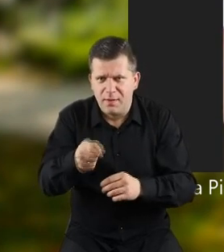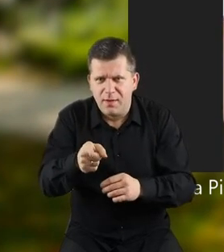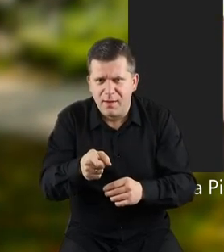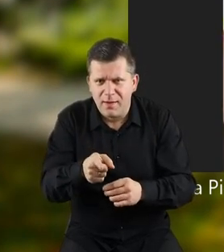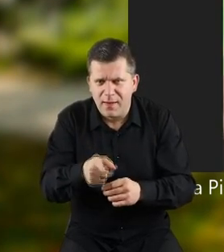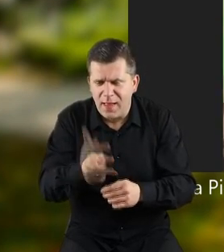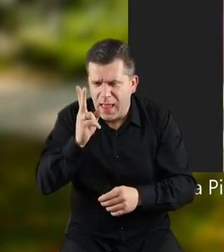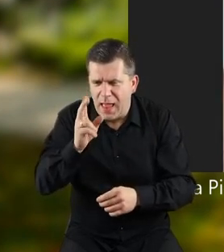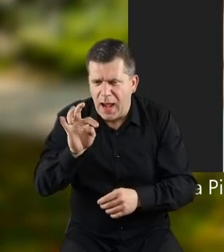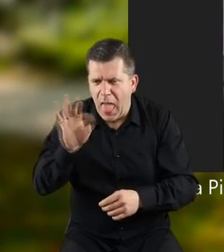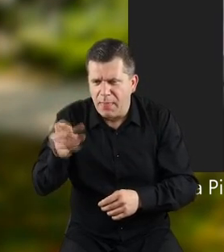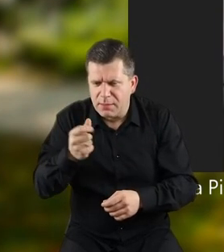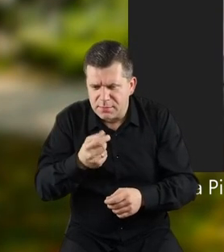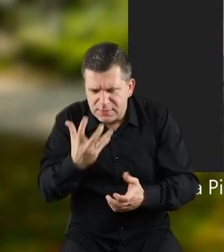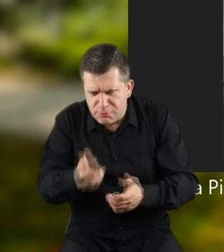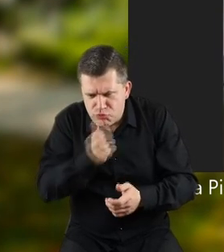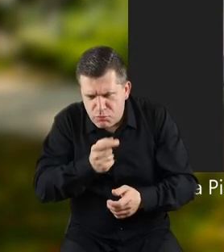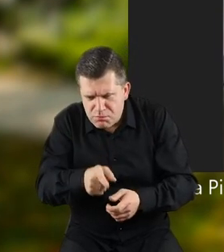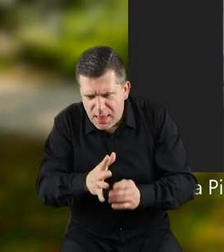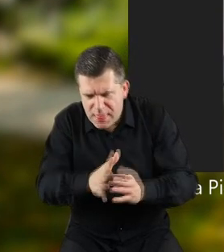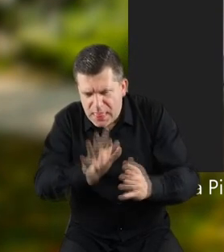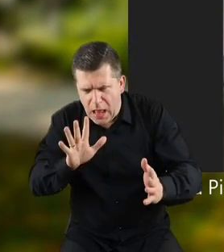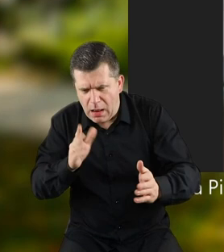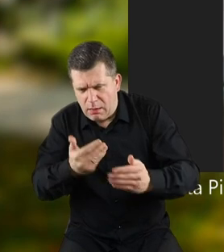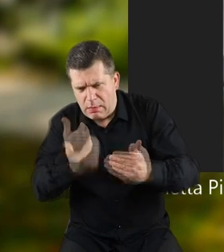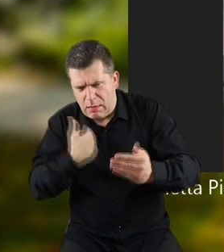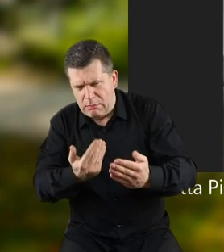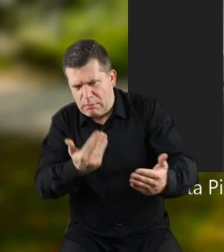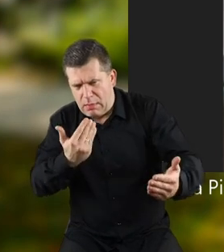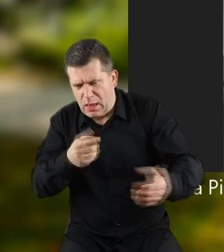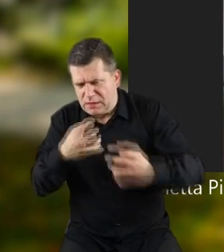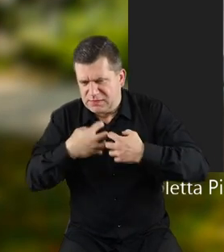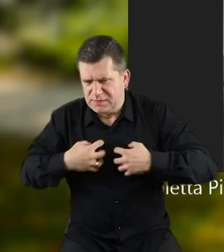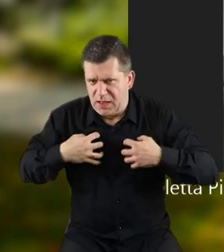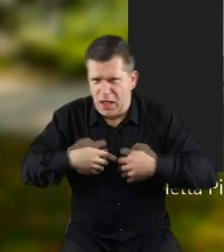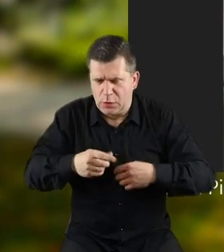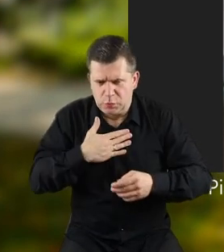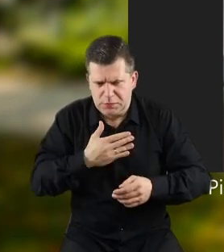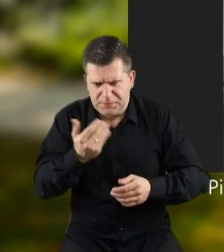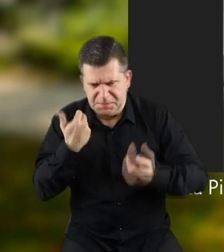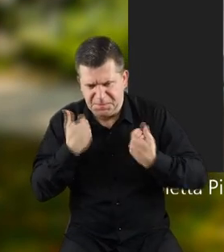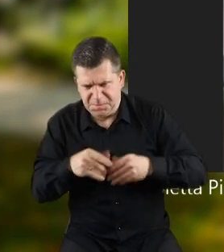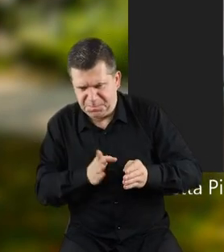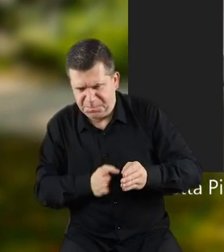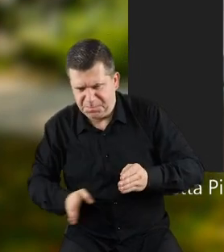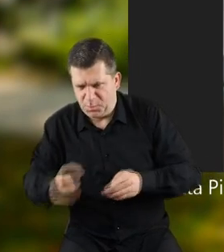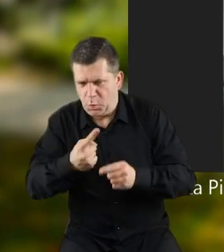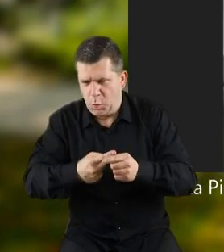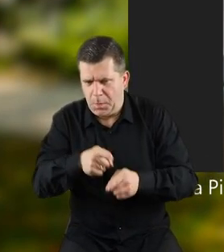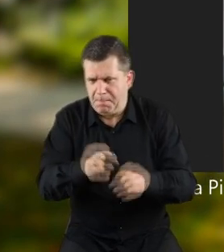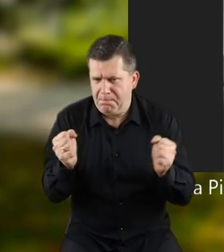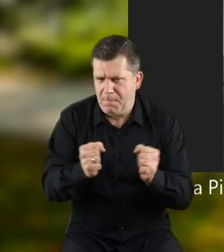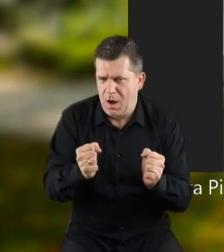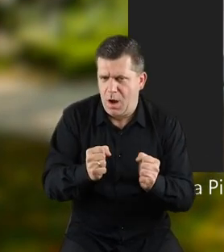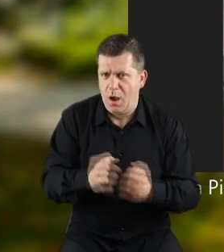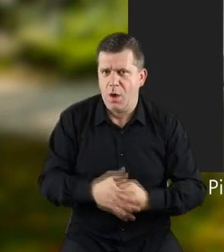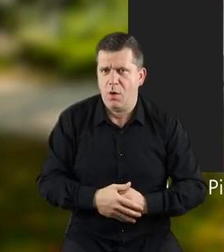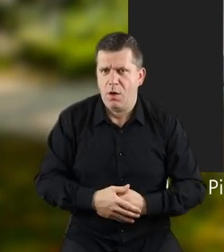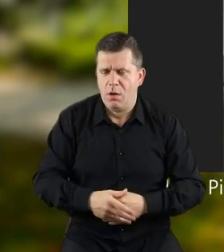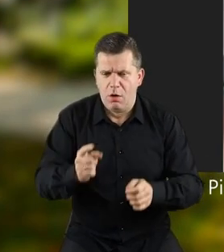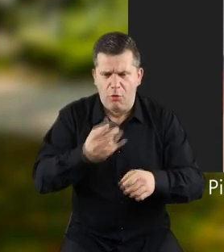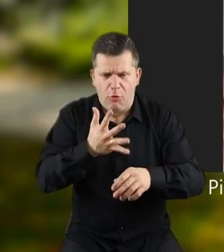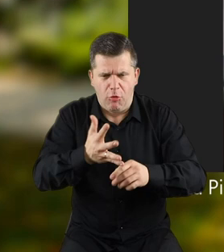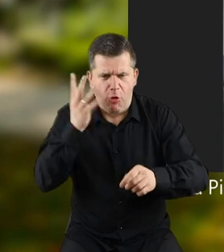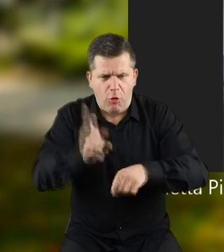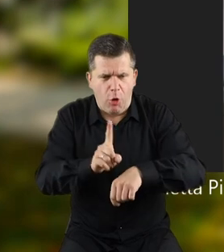Zobaczcie, tu kret chce zbadać kulkę, ale tylko z daleka. Zwierzęta ją omijały, bo się kulki trochę wdały.